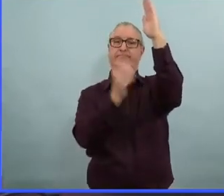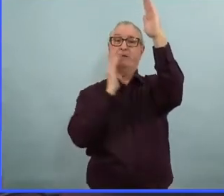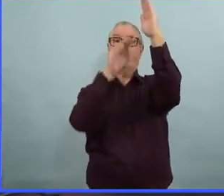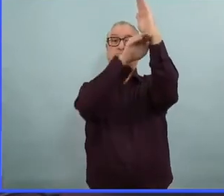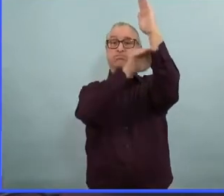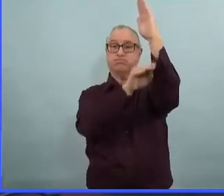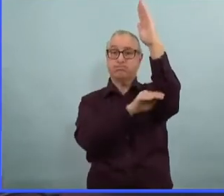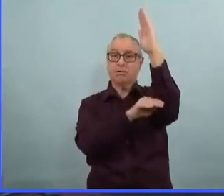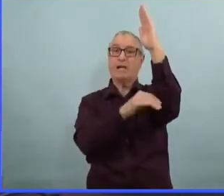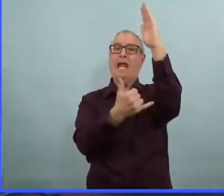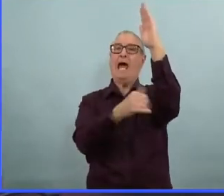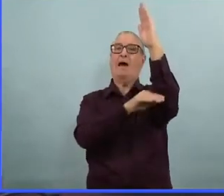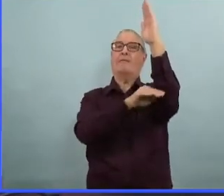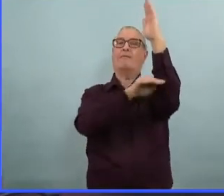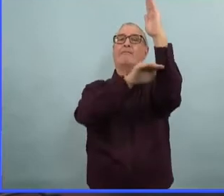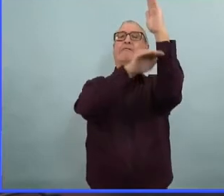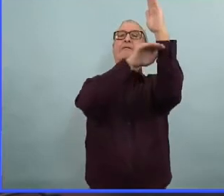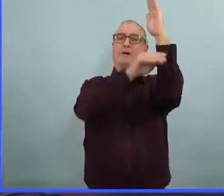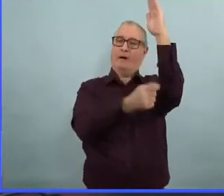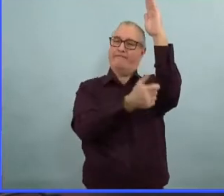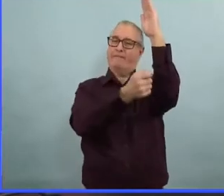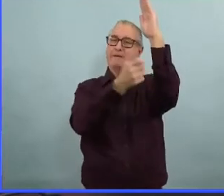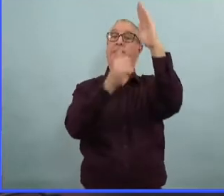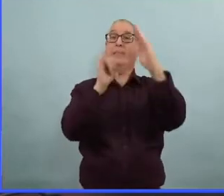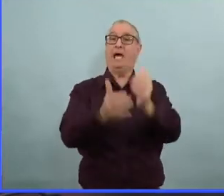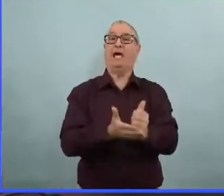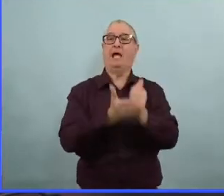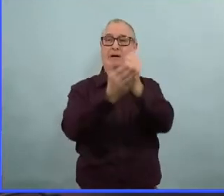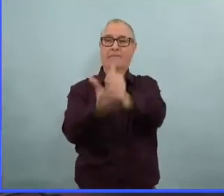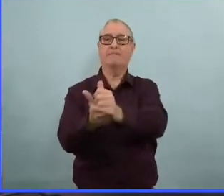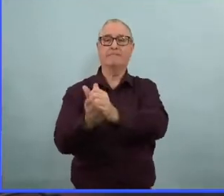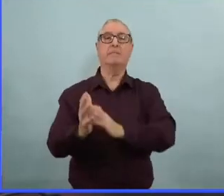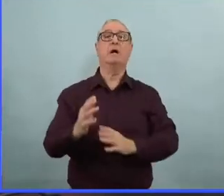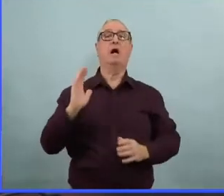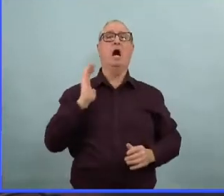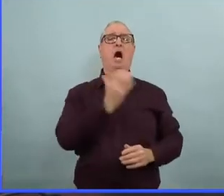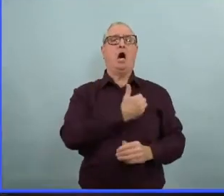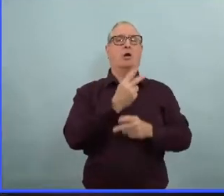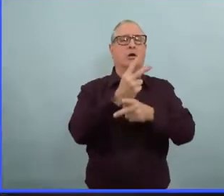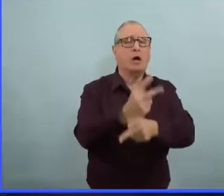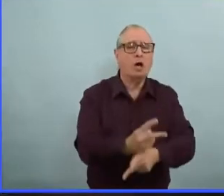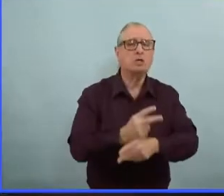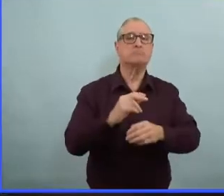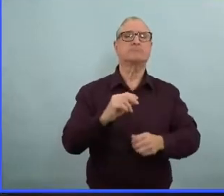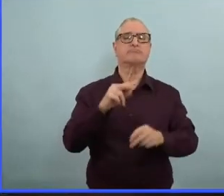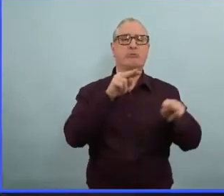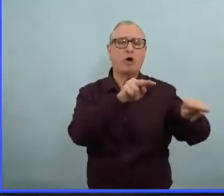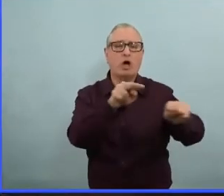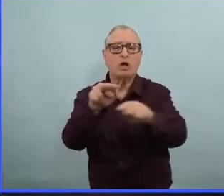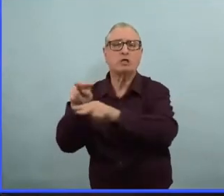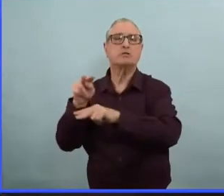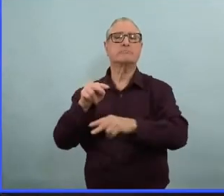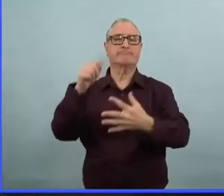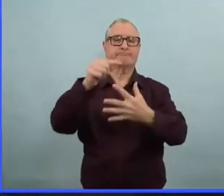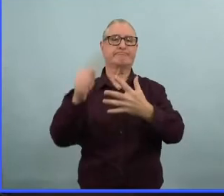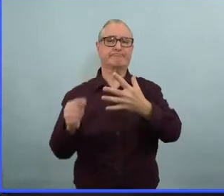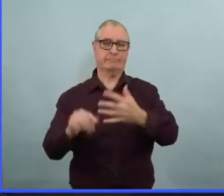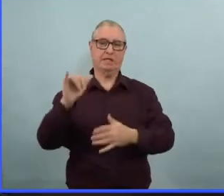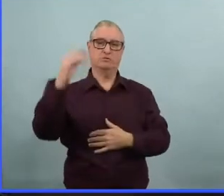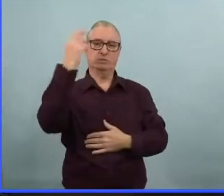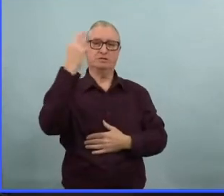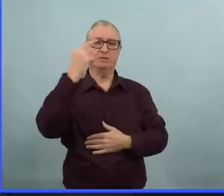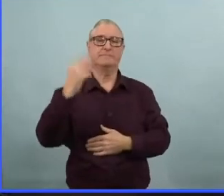C'est une approche qui est assez normalisée et c'est une approche qui est tout à fait normale lorsqu'on essaie de relancer tout ça de manière prudente.